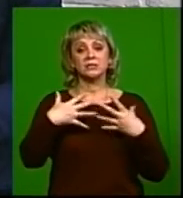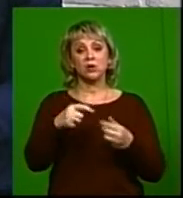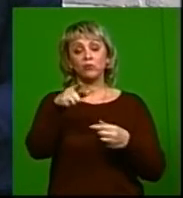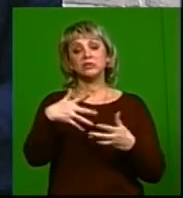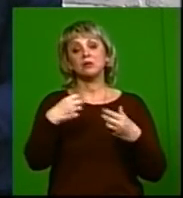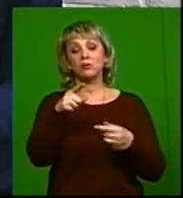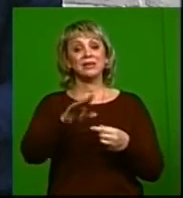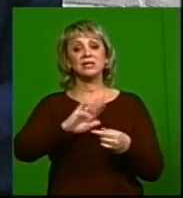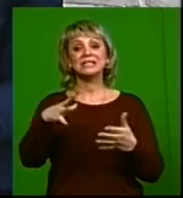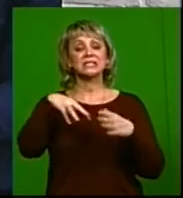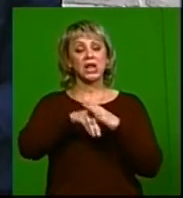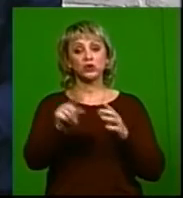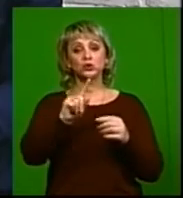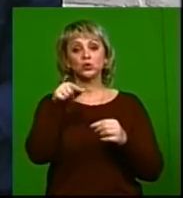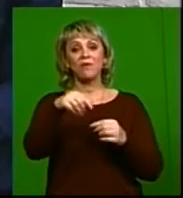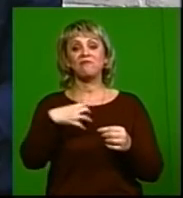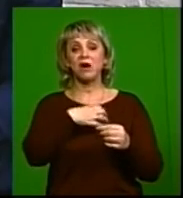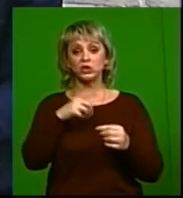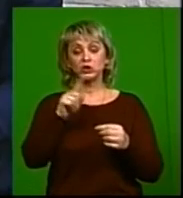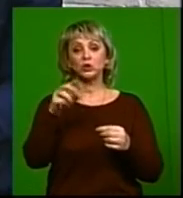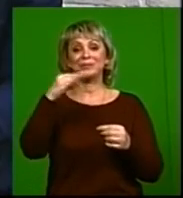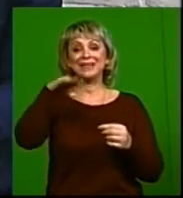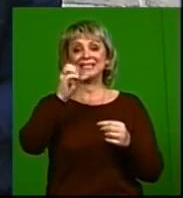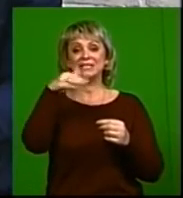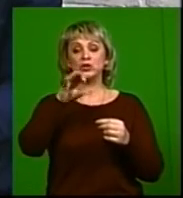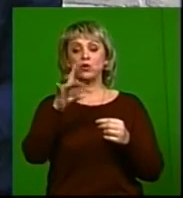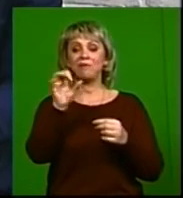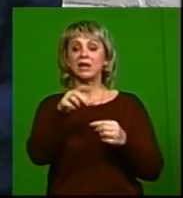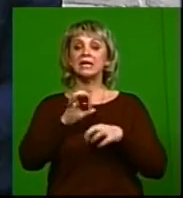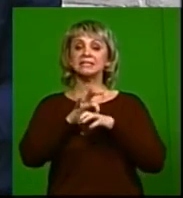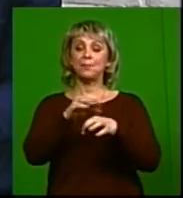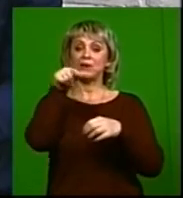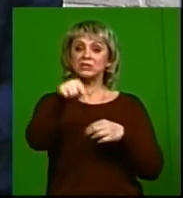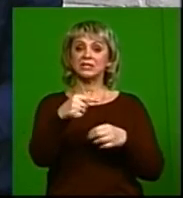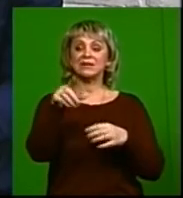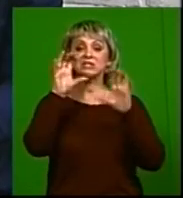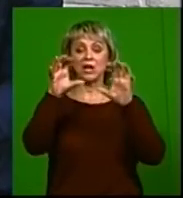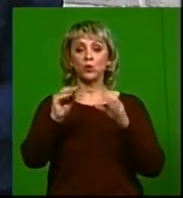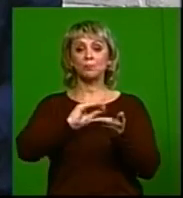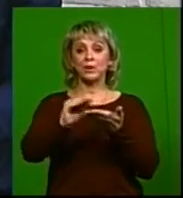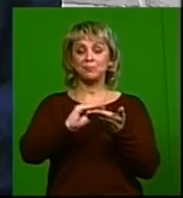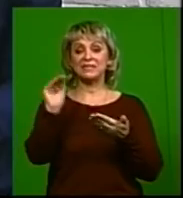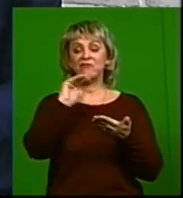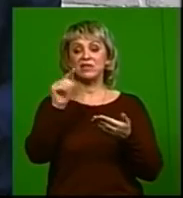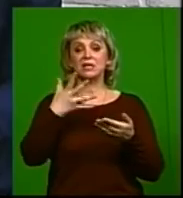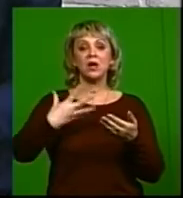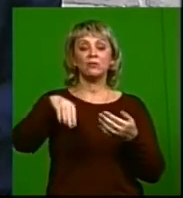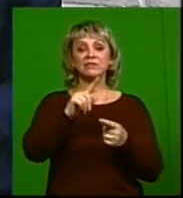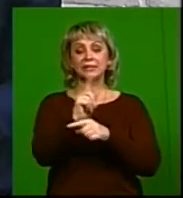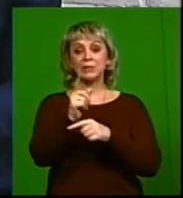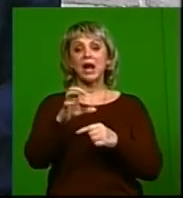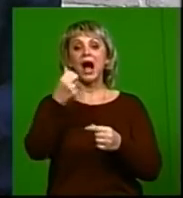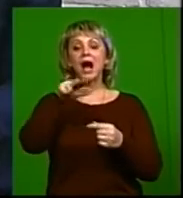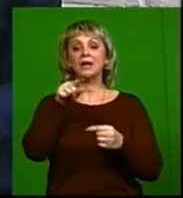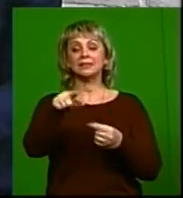здоров. Но это не значит, что очень важно, чтобы тестирование сопровождалось, и это в законе прописано федеральном, и во всех нормативно-правых